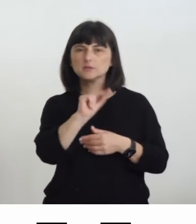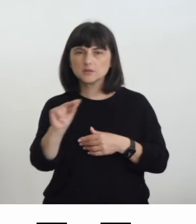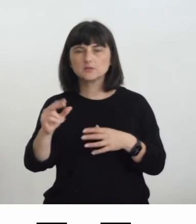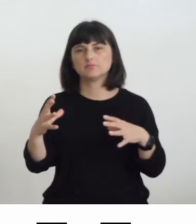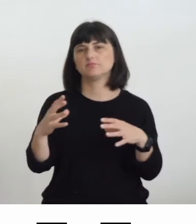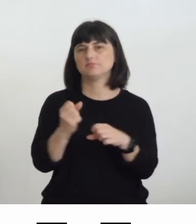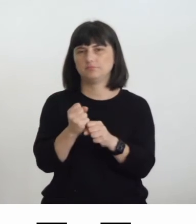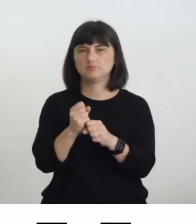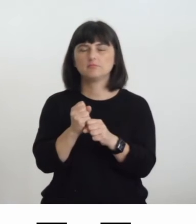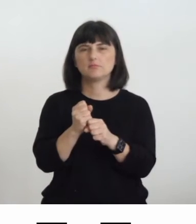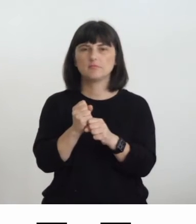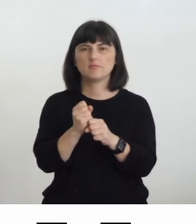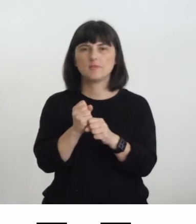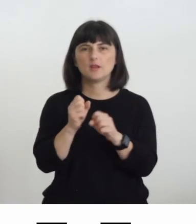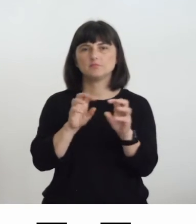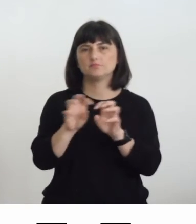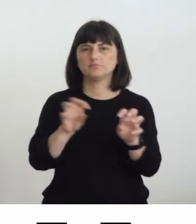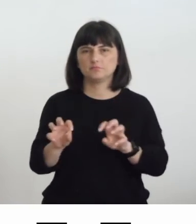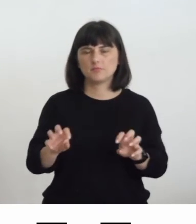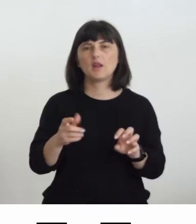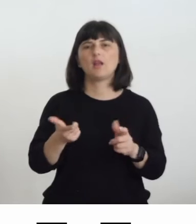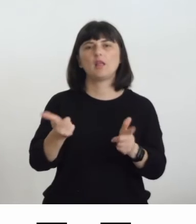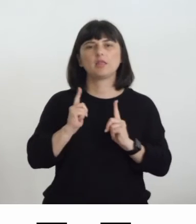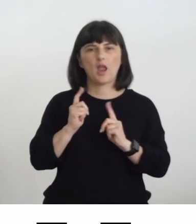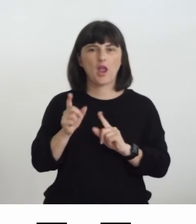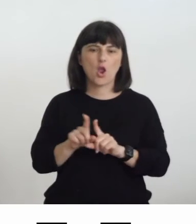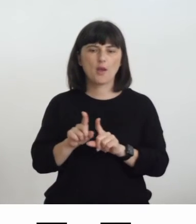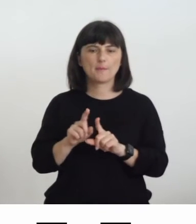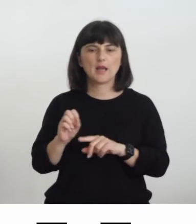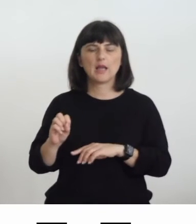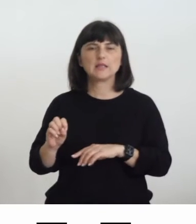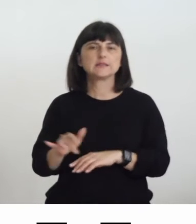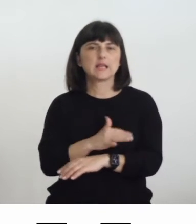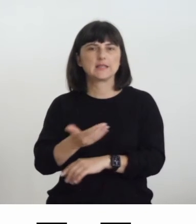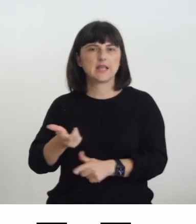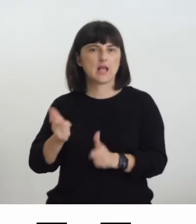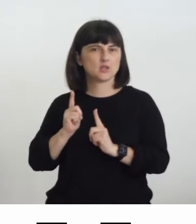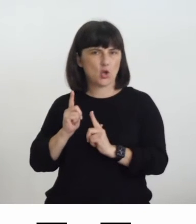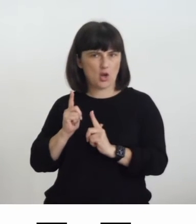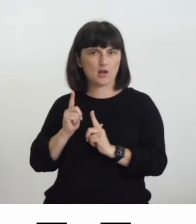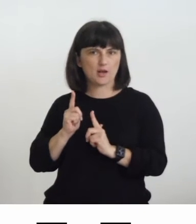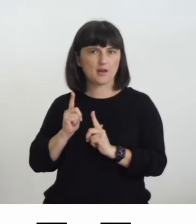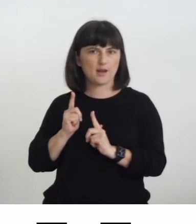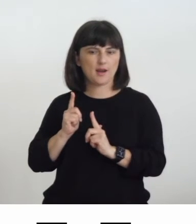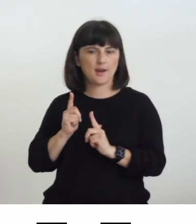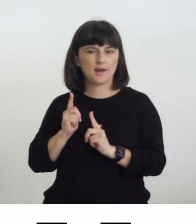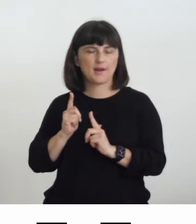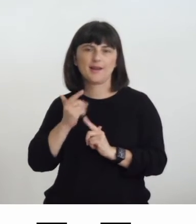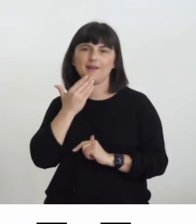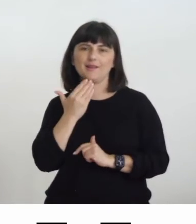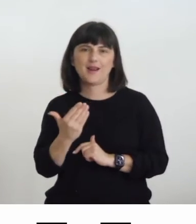schematizzata che cerca di restituire delle sensazioni anche con l'uso di appositi